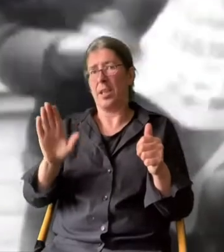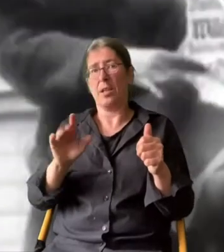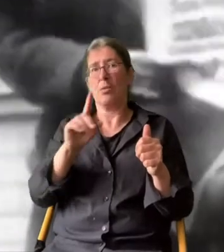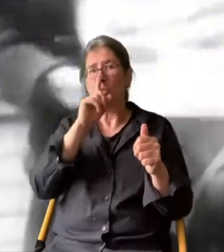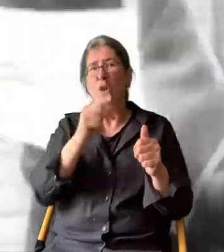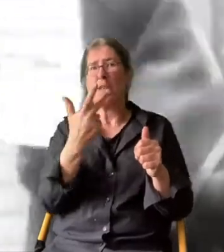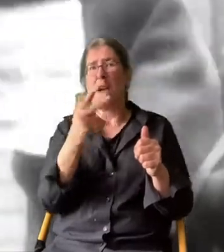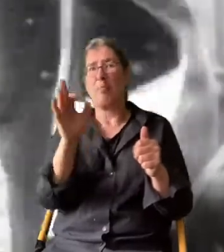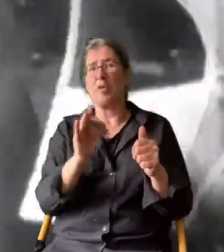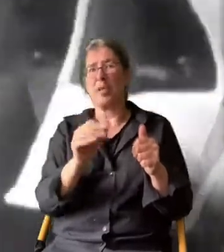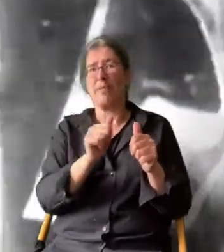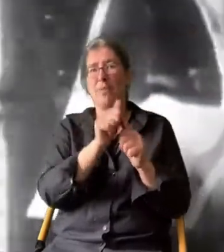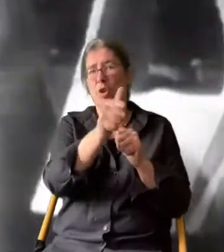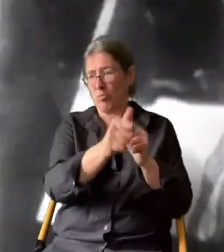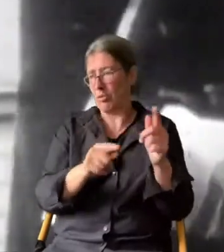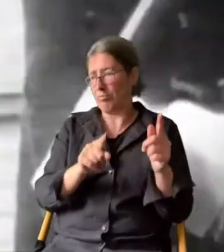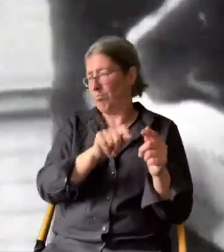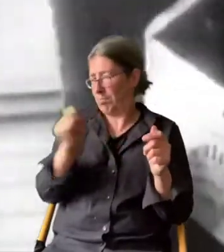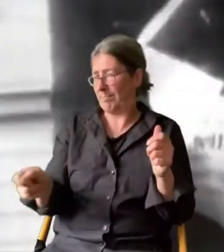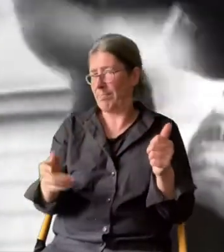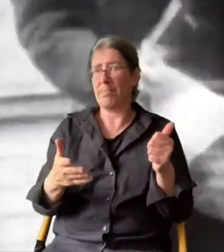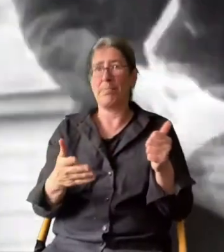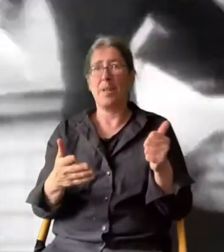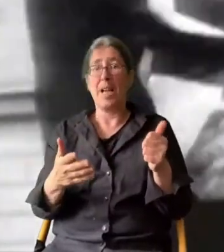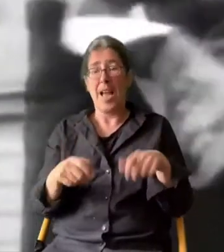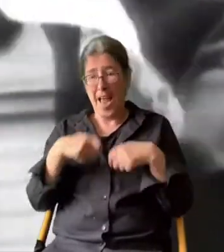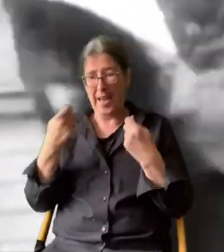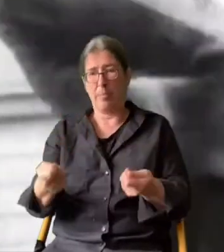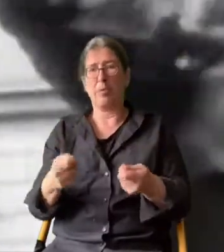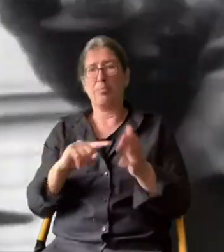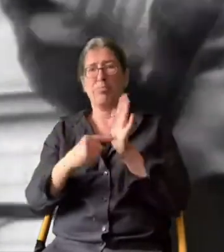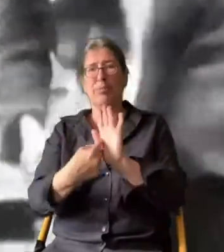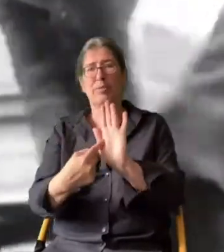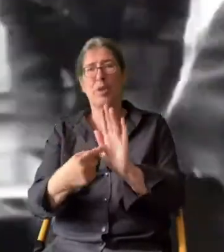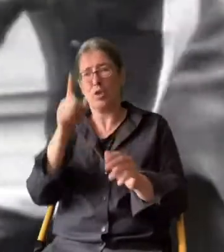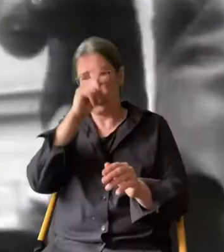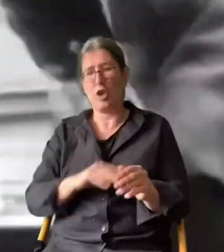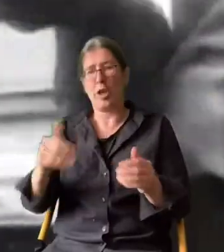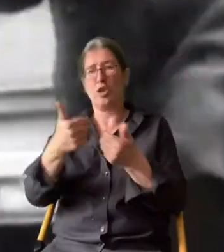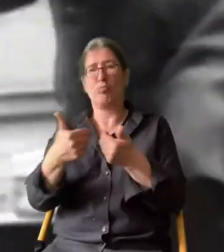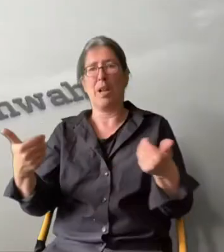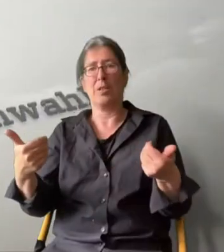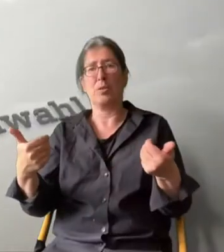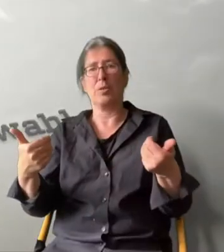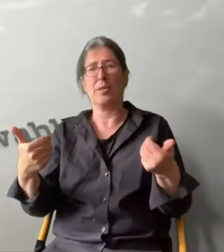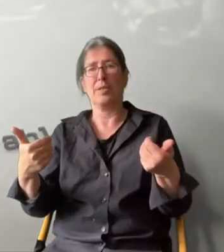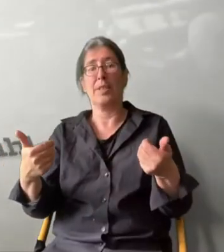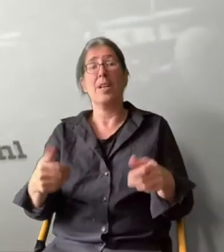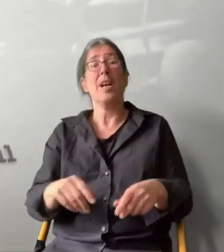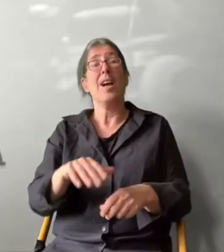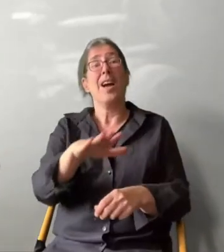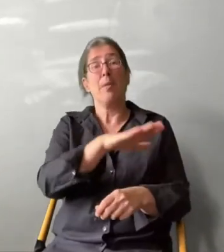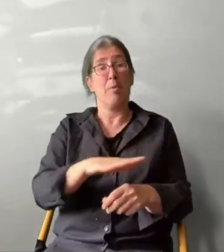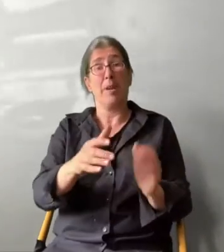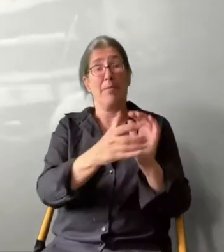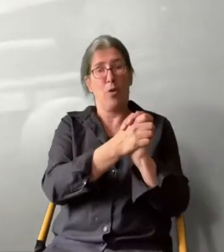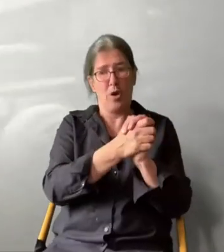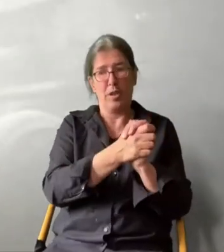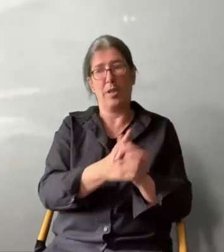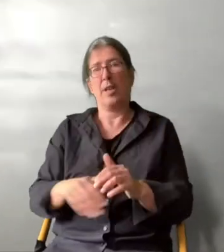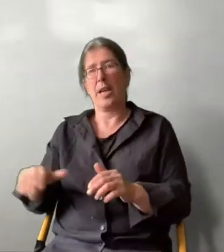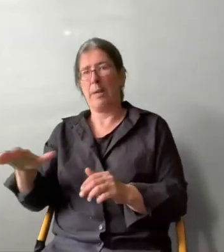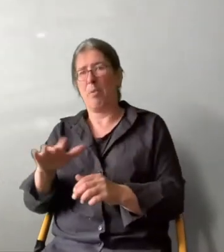knapp mit nur drei Prozent Vorsprung. Das Ergebnis spiegelt die Spaltung Deutschlands wider, in Republikfreunde